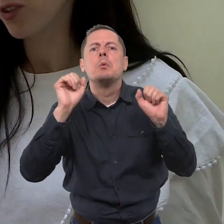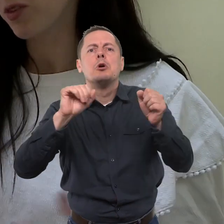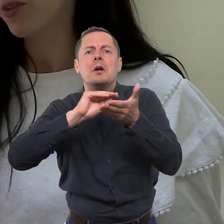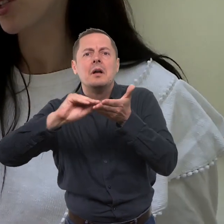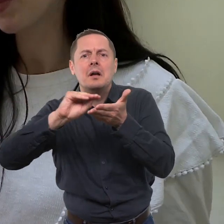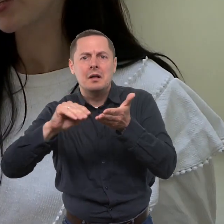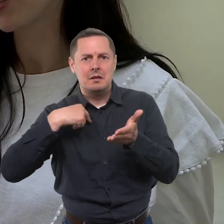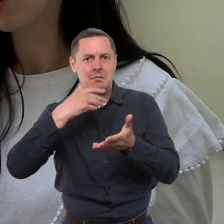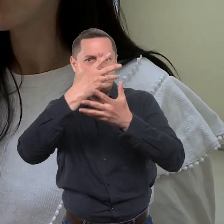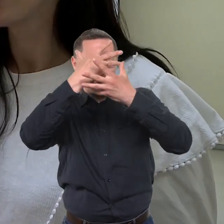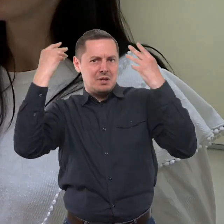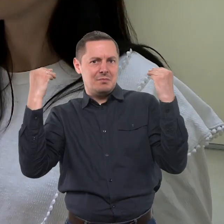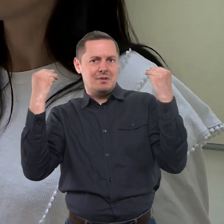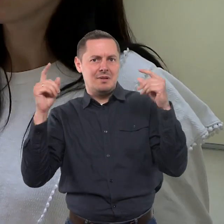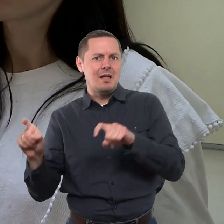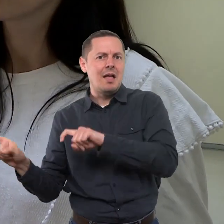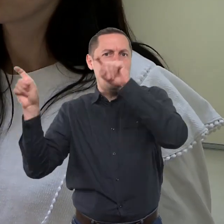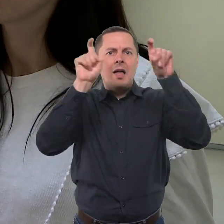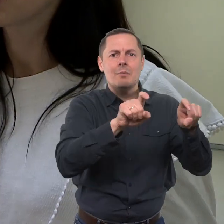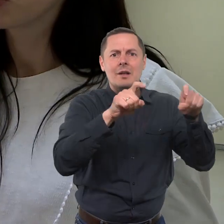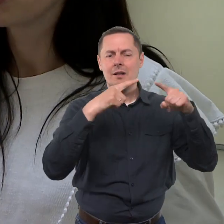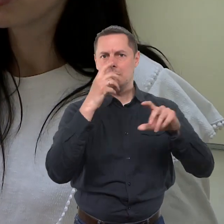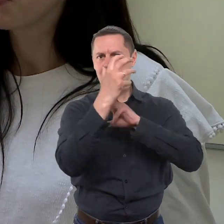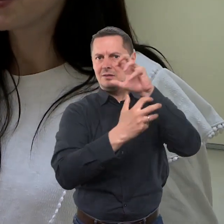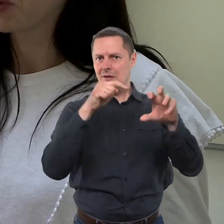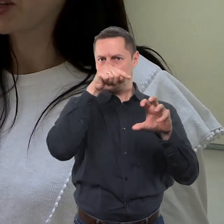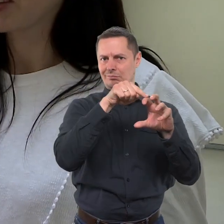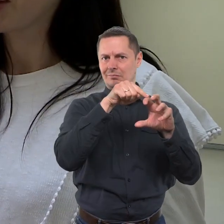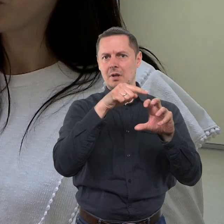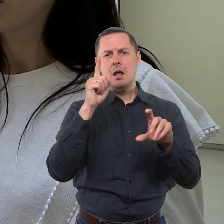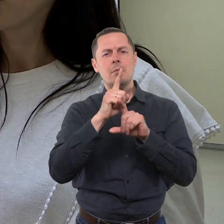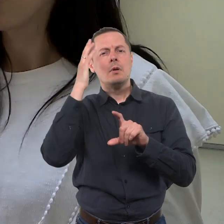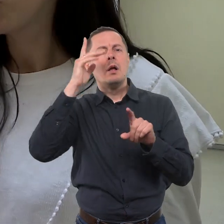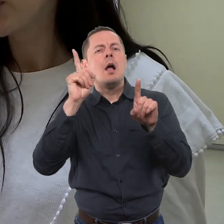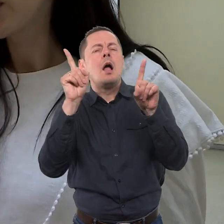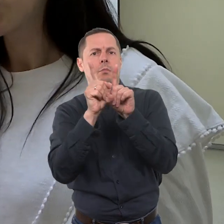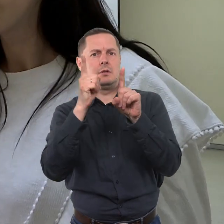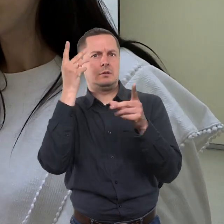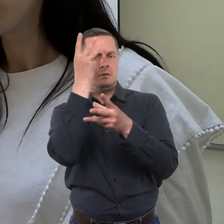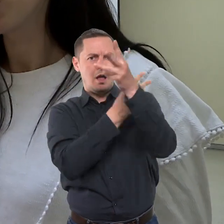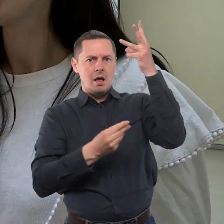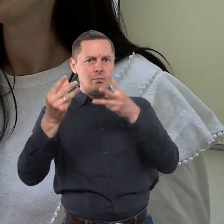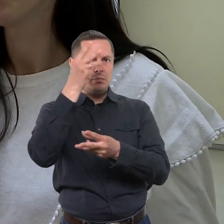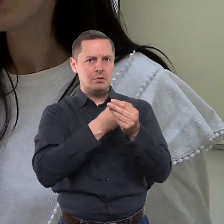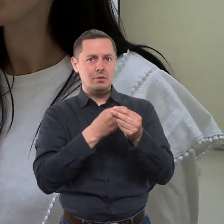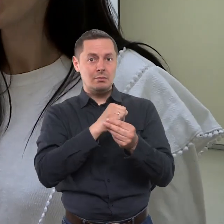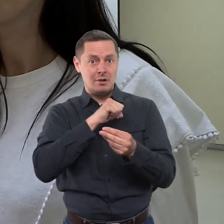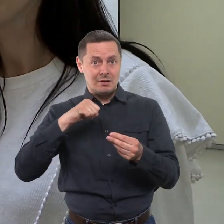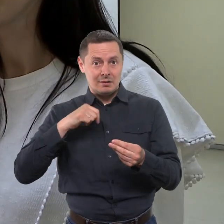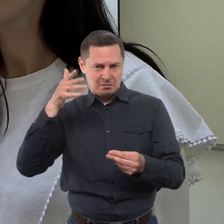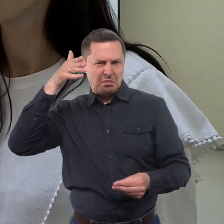pamirštų ir tarsi persikiliu. Ir man atrodo, kad kažkius su tiesiog būklingu gėbėjimu reikia tam. Kol pati nepabandžiau, labai norėjau